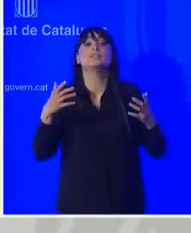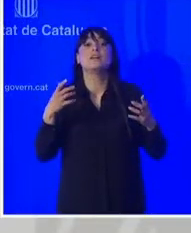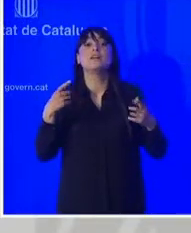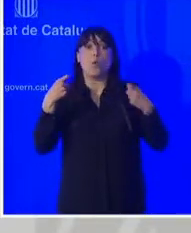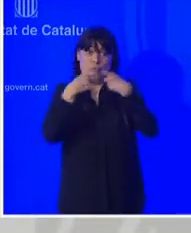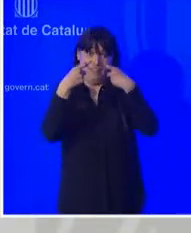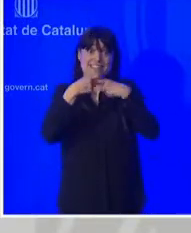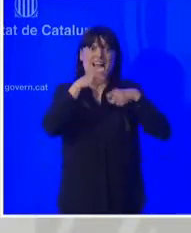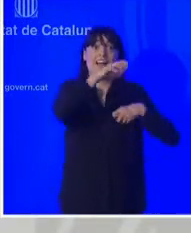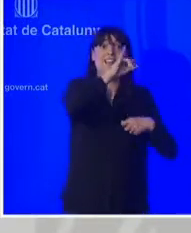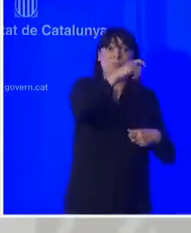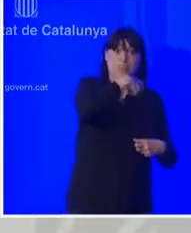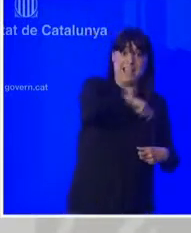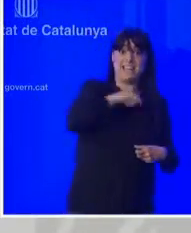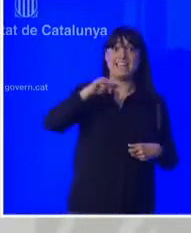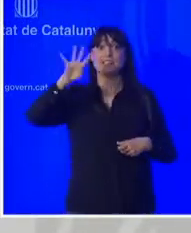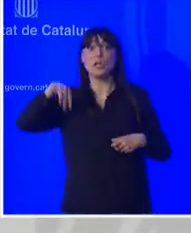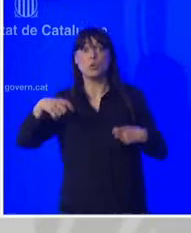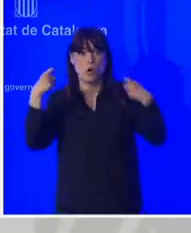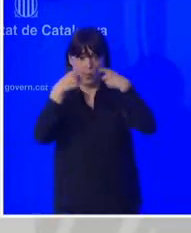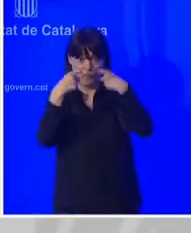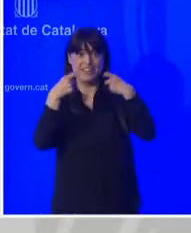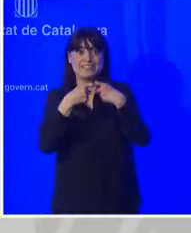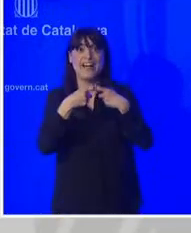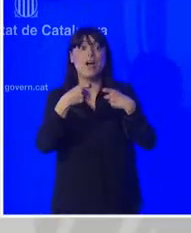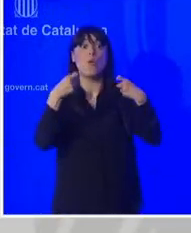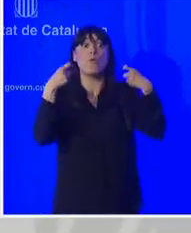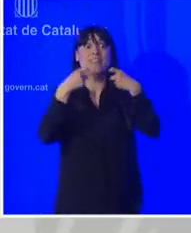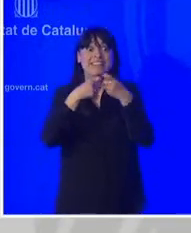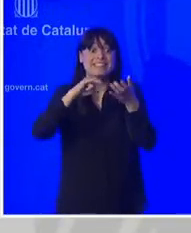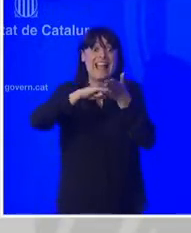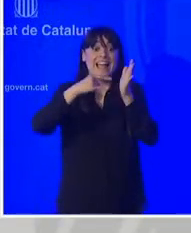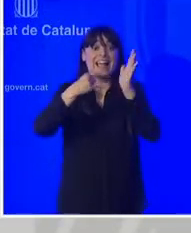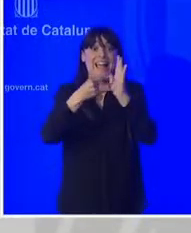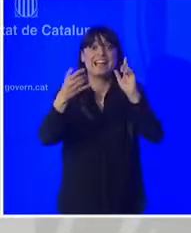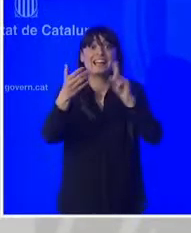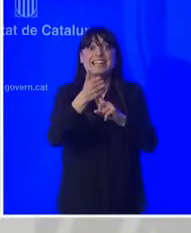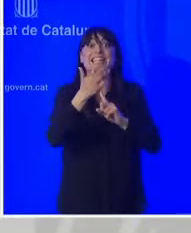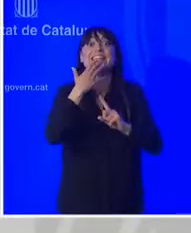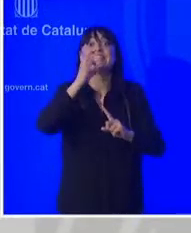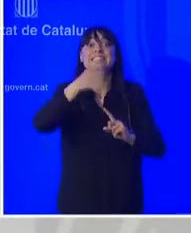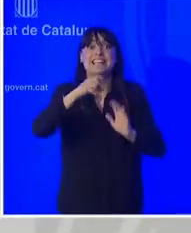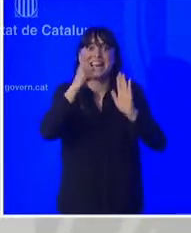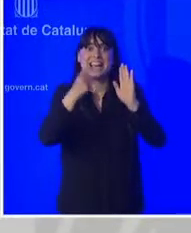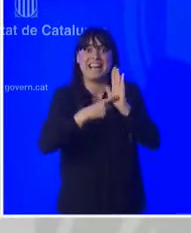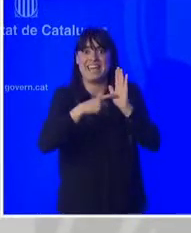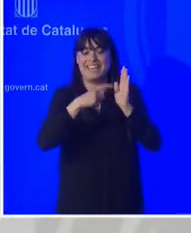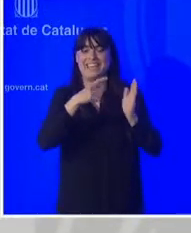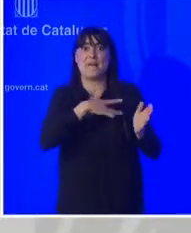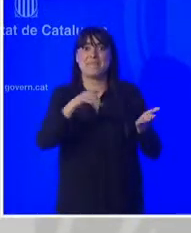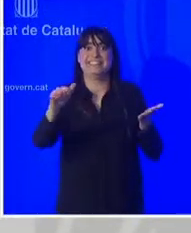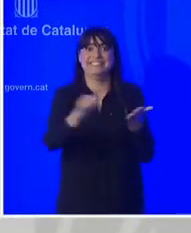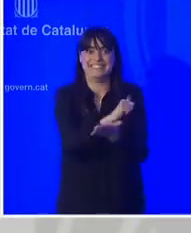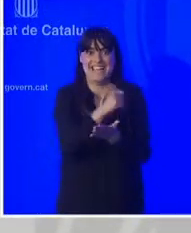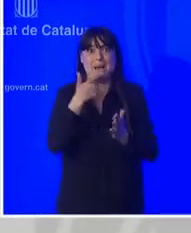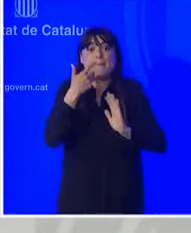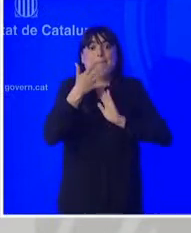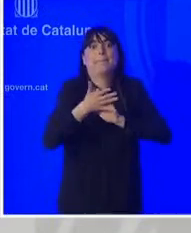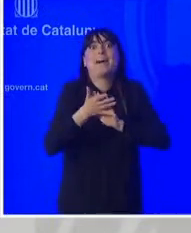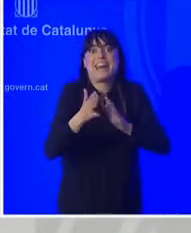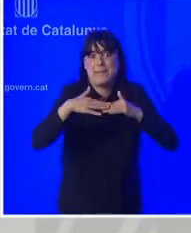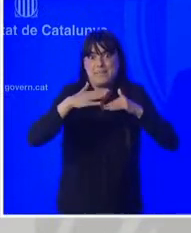ja s'ha d'aprovar una llei d'amnistia i per tant doncs és molt indicatiu per part del PSOE la seva voluntat real